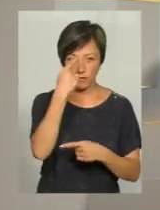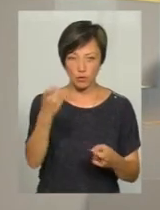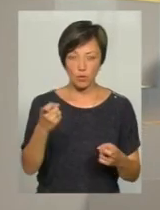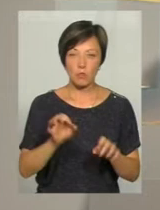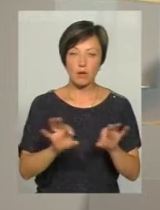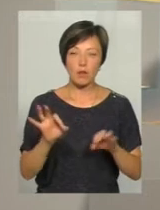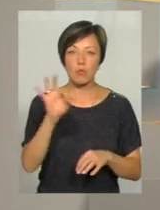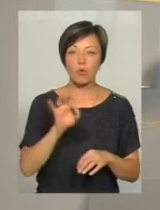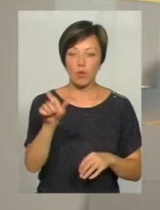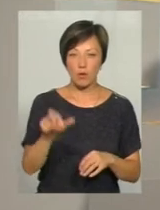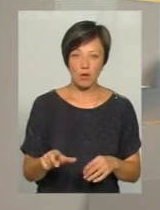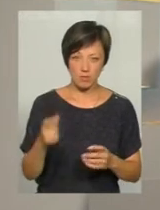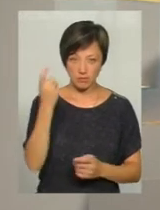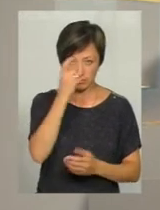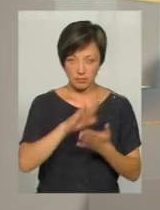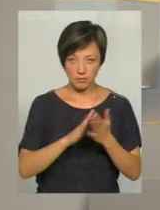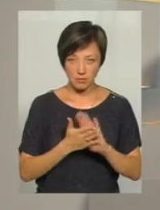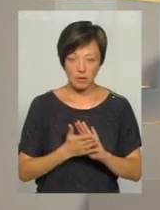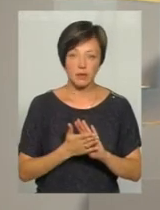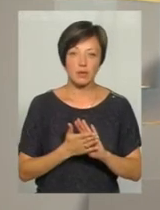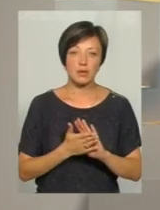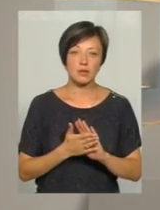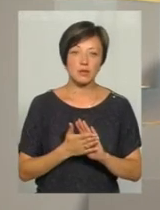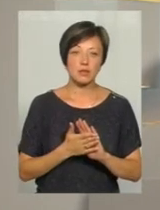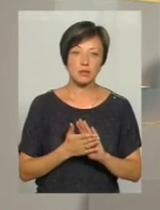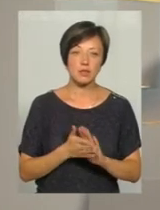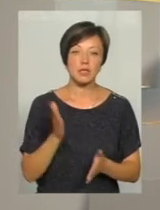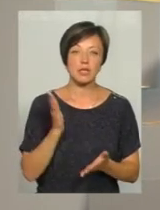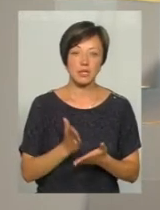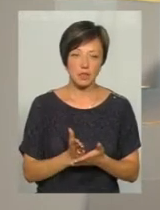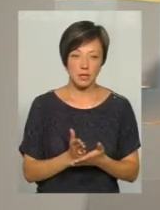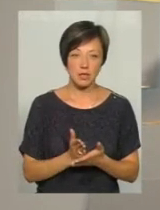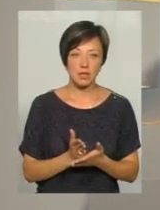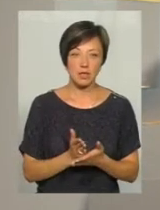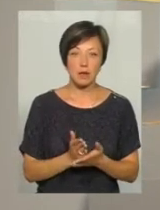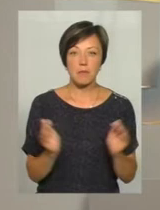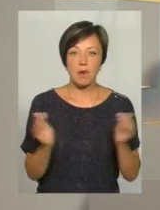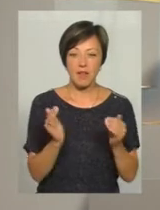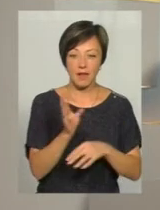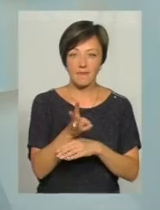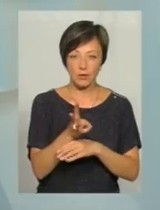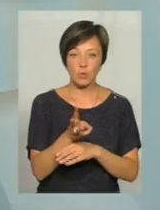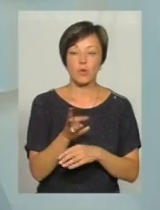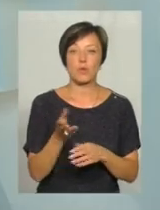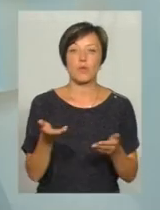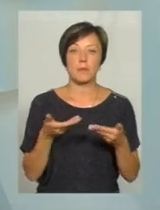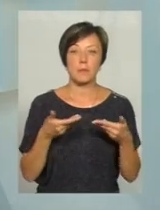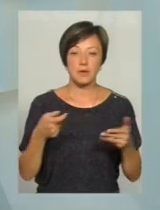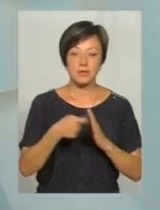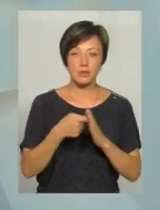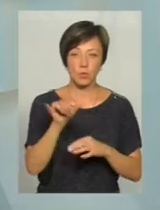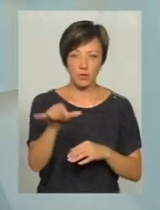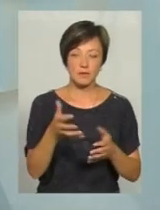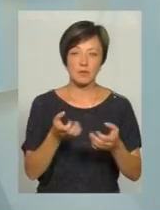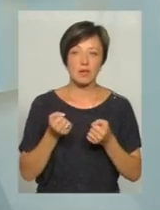інформацію про водія з ознаками алкогольного сп'яніння, є невелике відео, яке ми якраз у вас